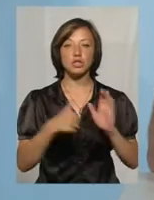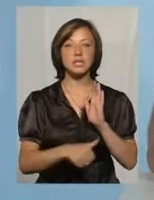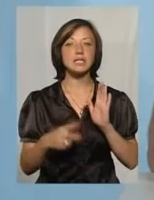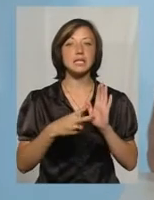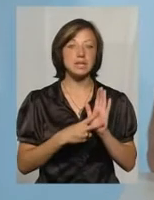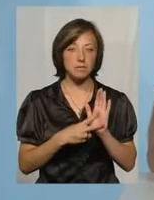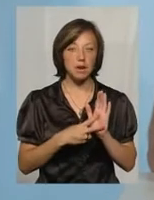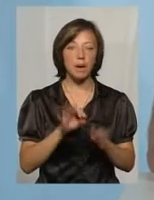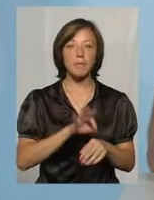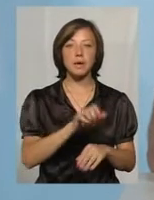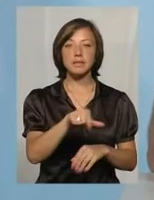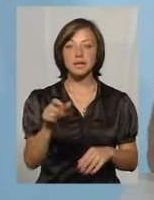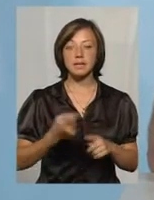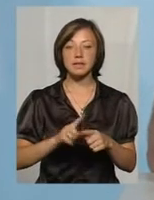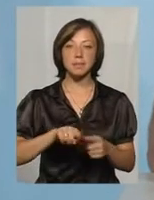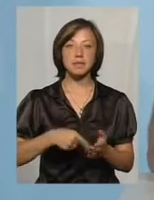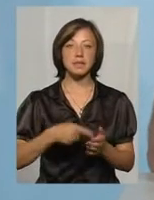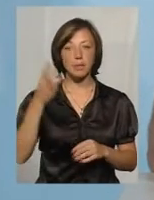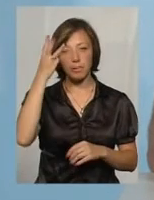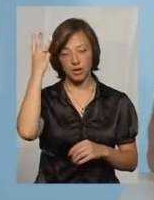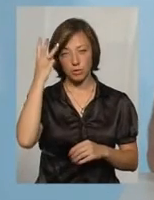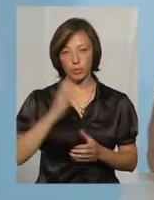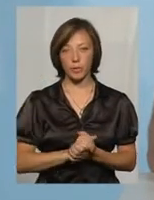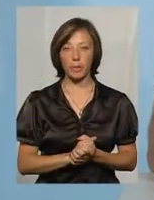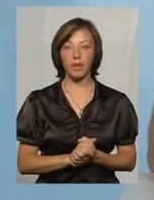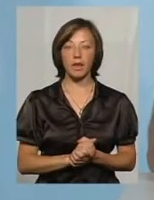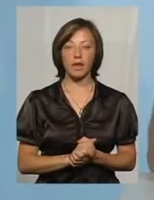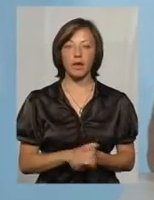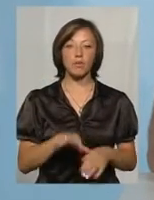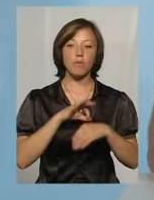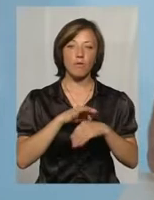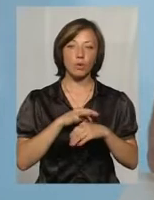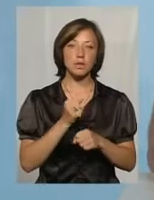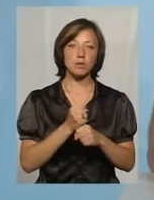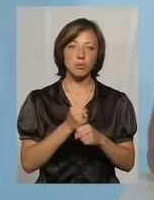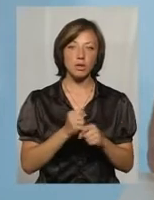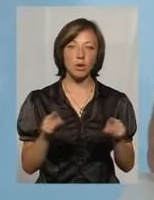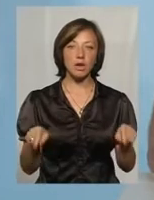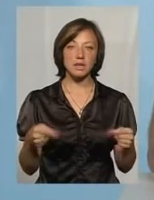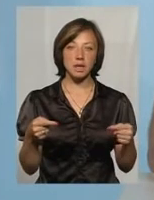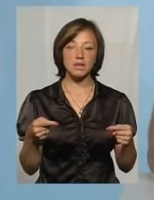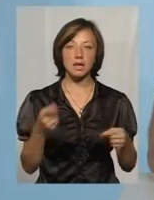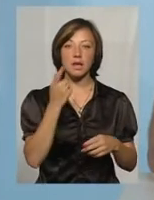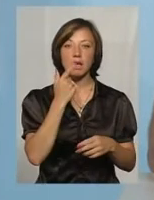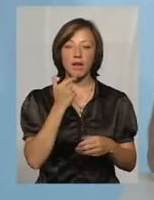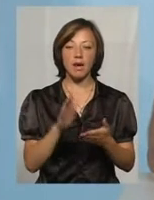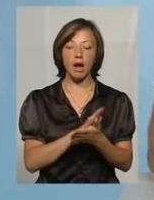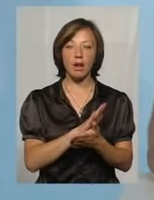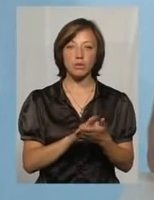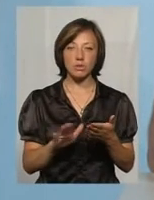пацієнтів міста Хмельницького. В цьому плані проводиться робота організації діалізної філії